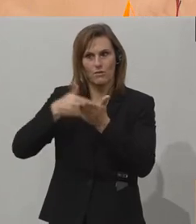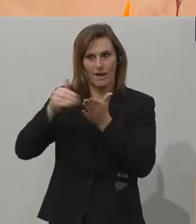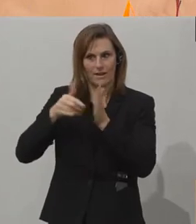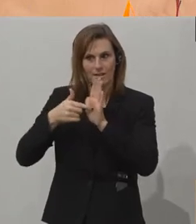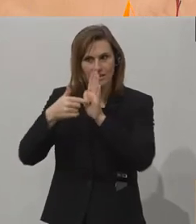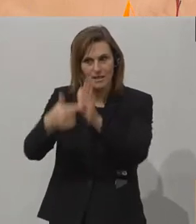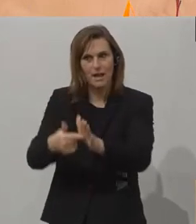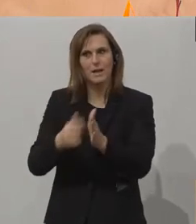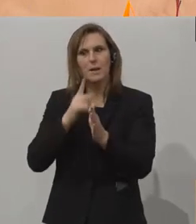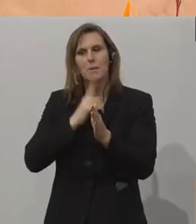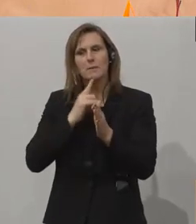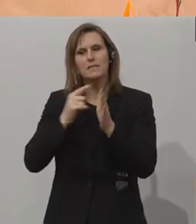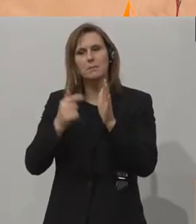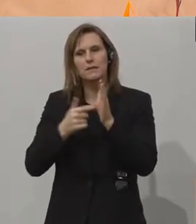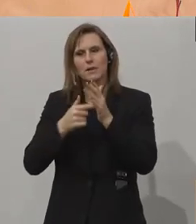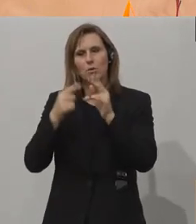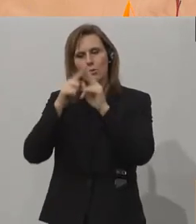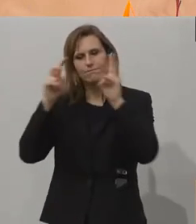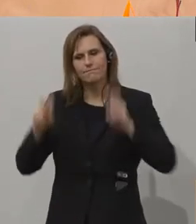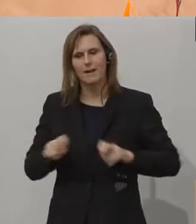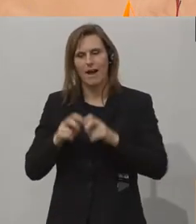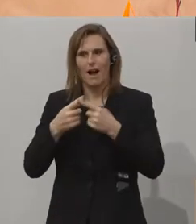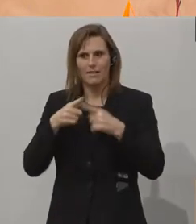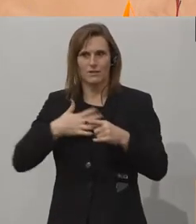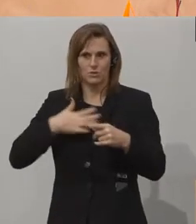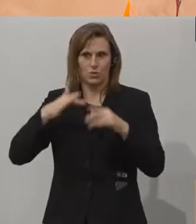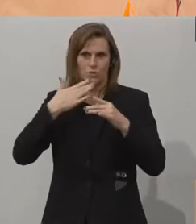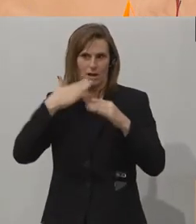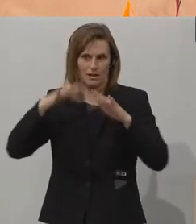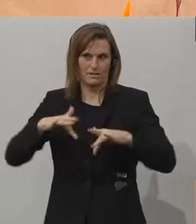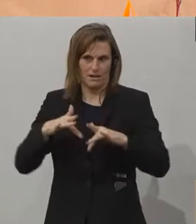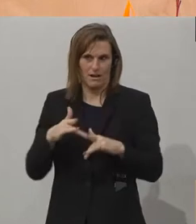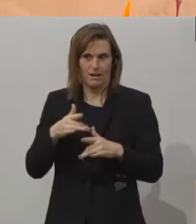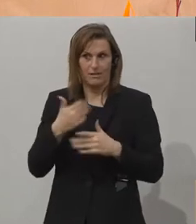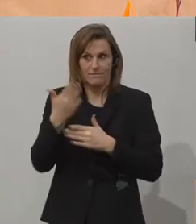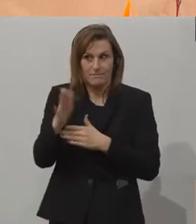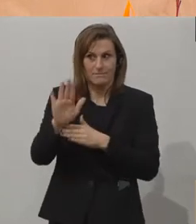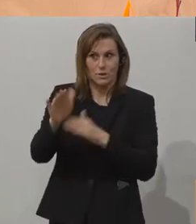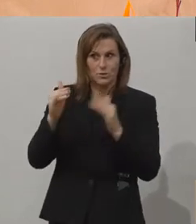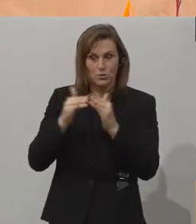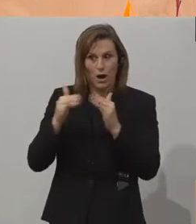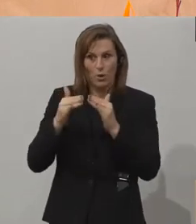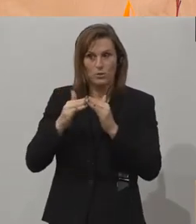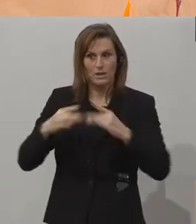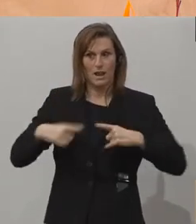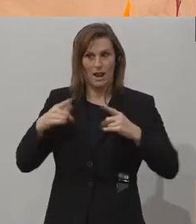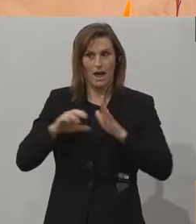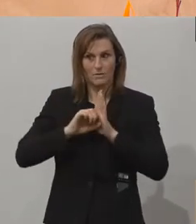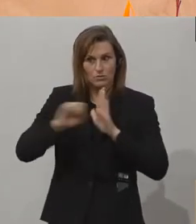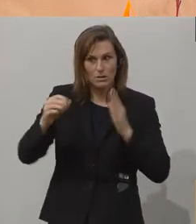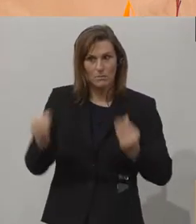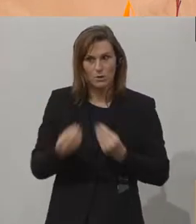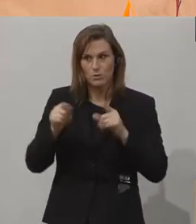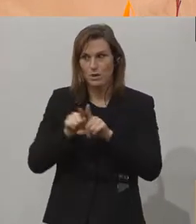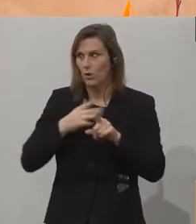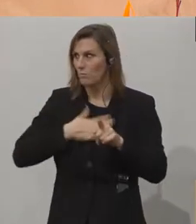anderen Rahmenbedingungen, aber trotzdem ein großes Danke, dass wir hier sein dürfen. Jetzt habe ich Sie daheim im Livestream begrüßt. Ich möchte natürlich auch